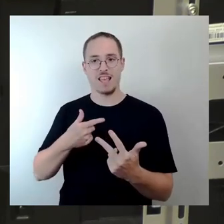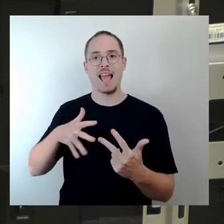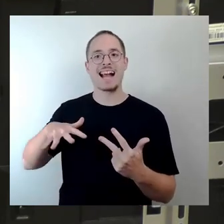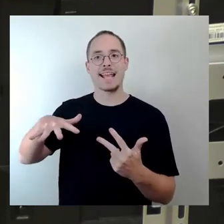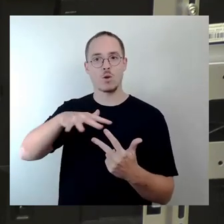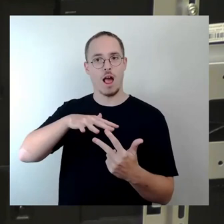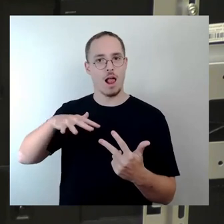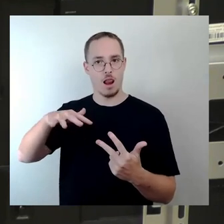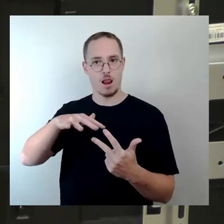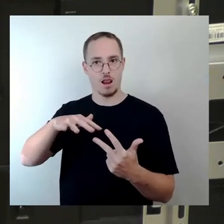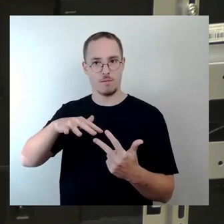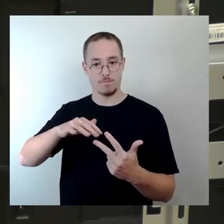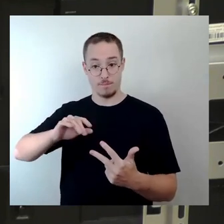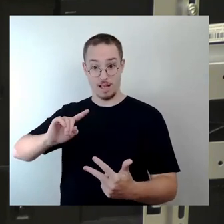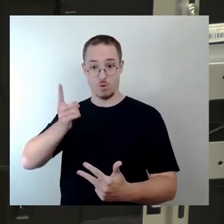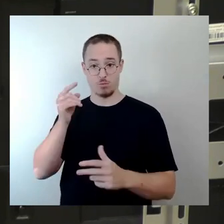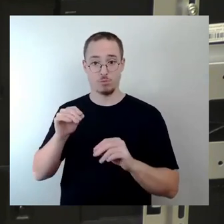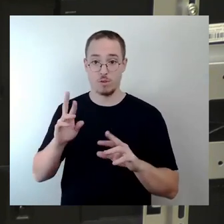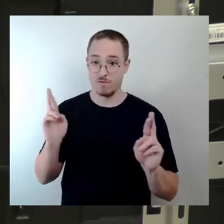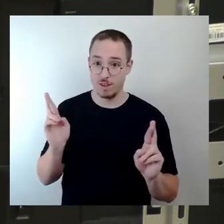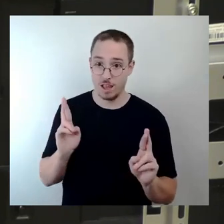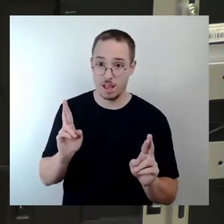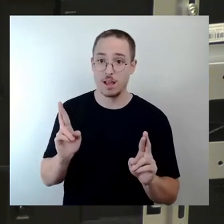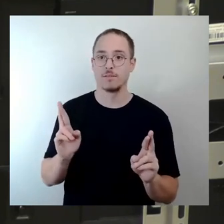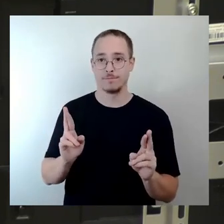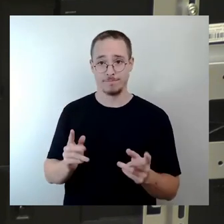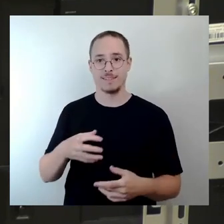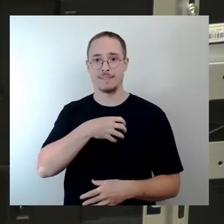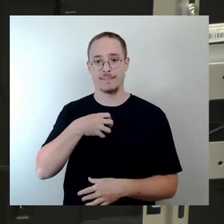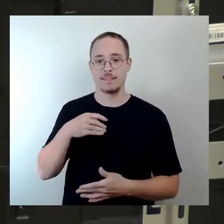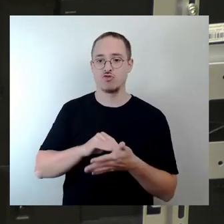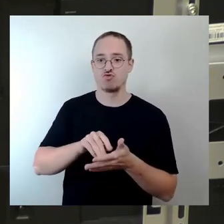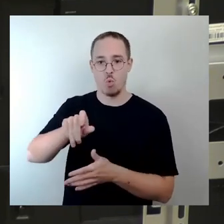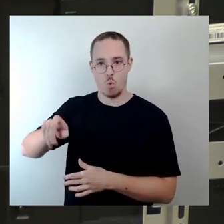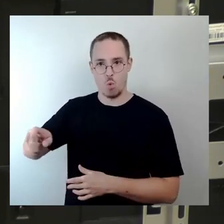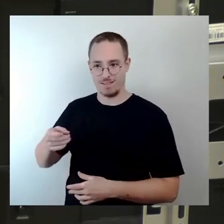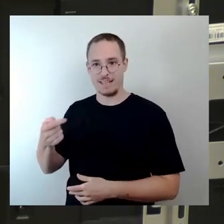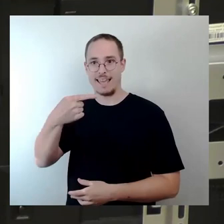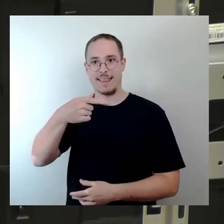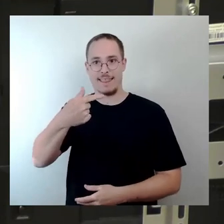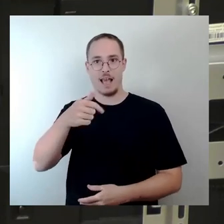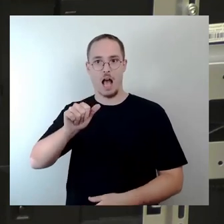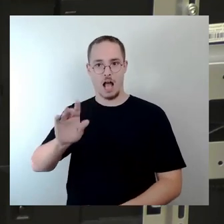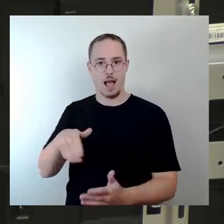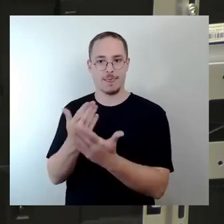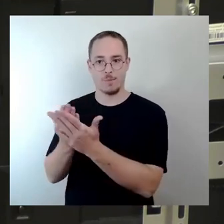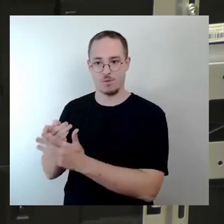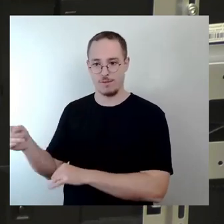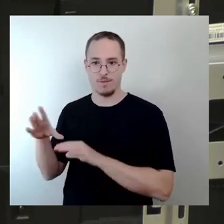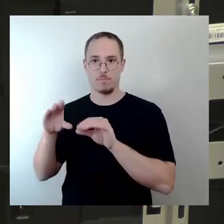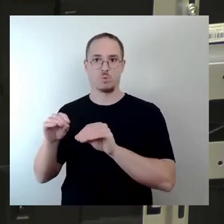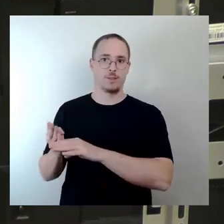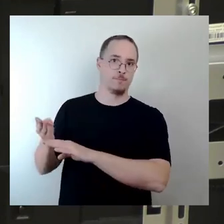Dresdner Schülerinnen und Schüler nutzen diese Anlage im GTA. Und insbesondere mit Blick auf diese